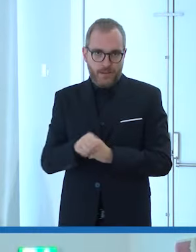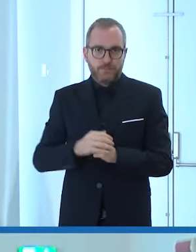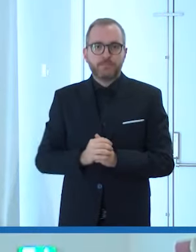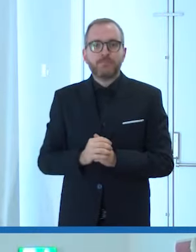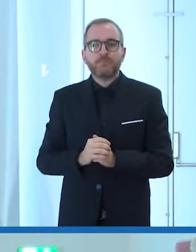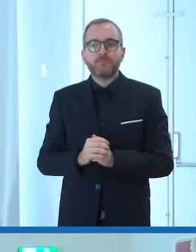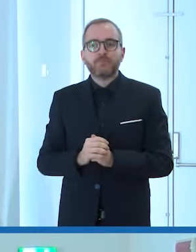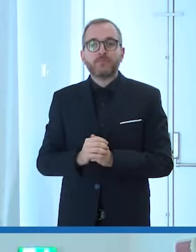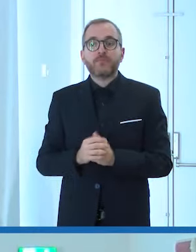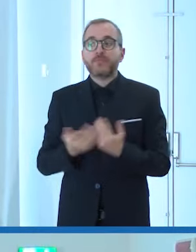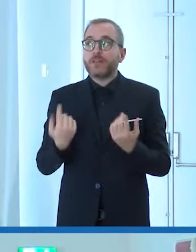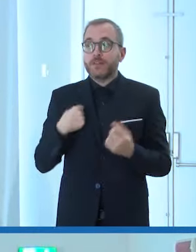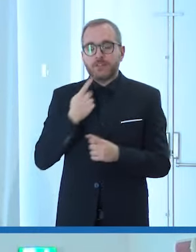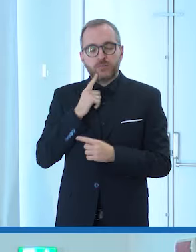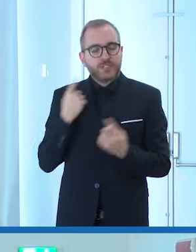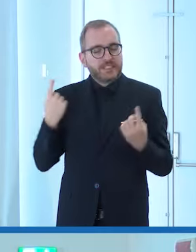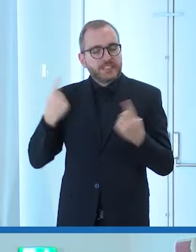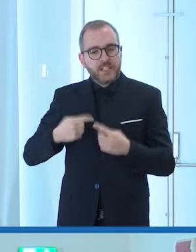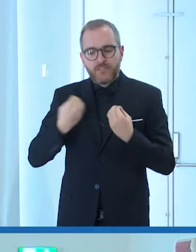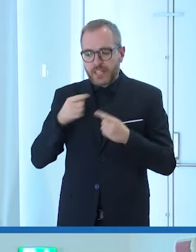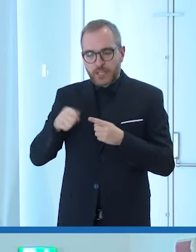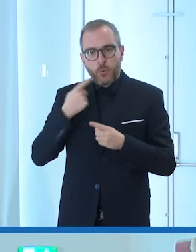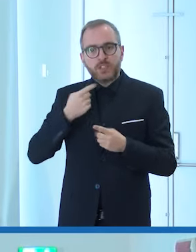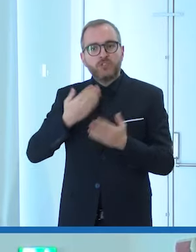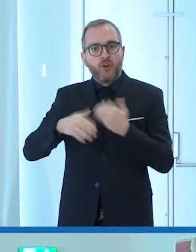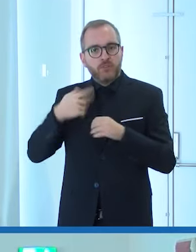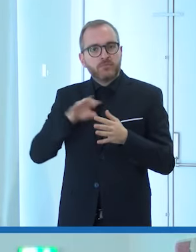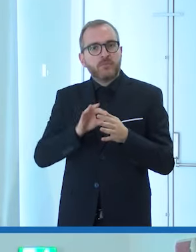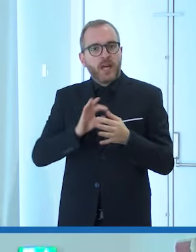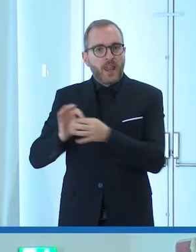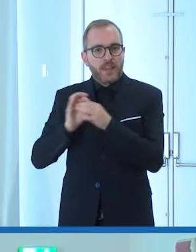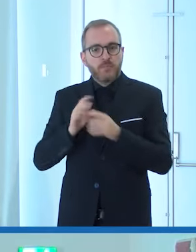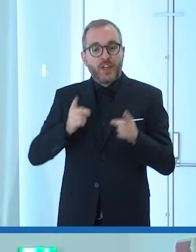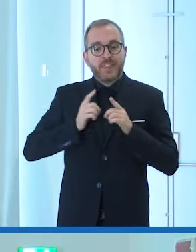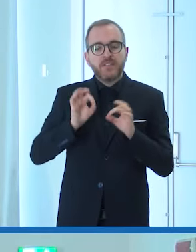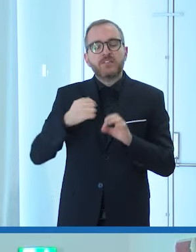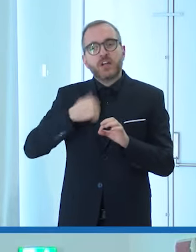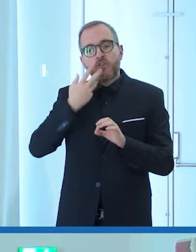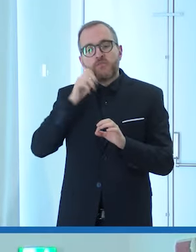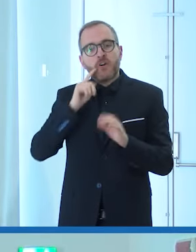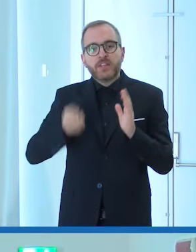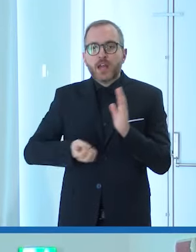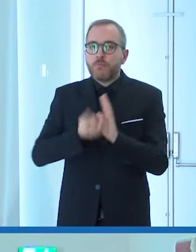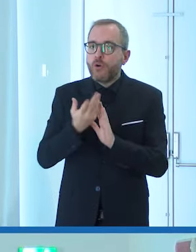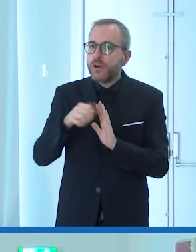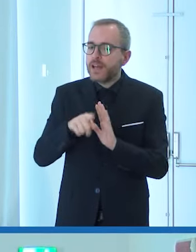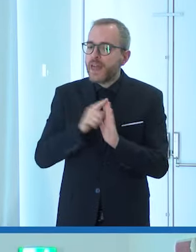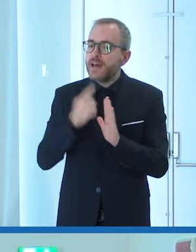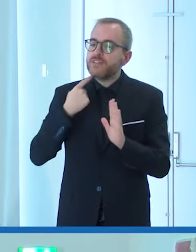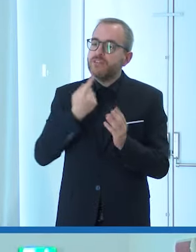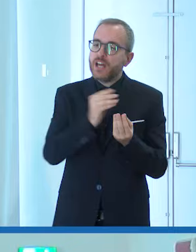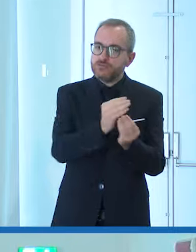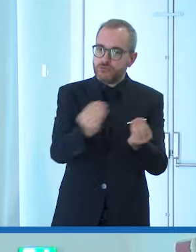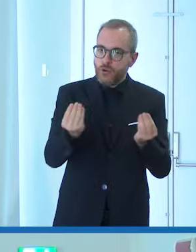Una delle più grandi sfide del gruppo sportivo paralimpico difesa è senz'altro quello di creare l'amalgama giusta tra i ragazzi